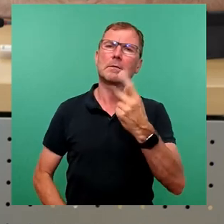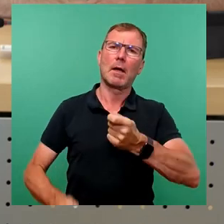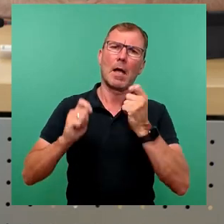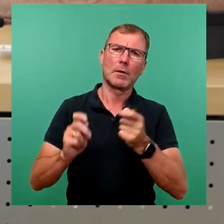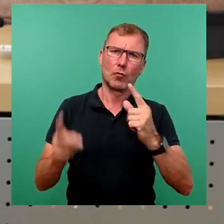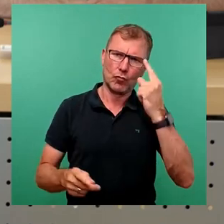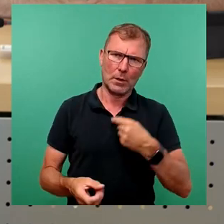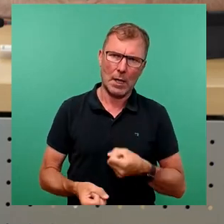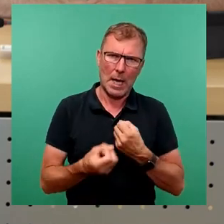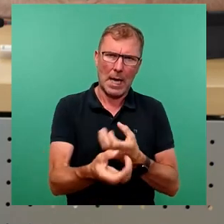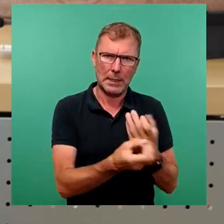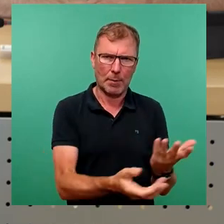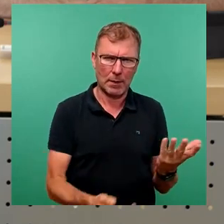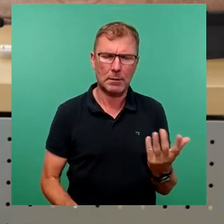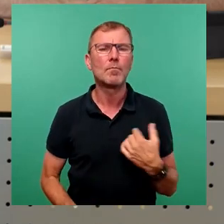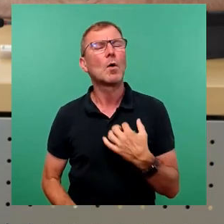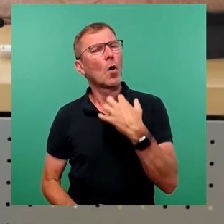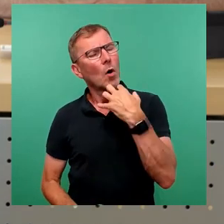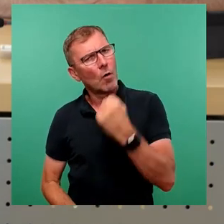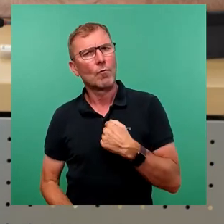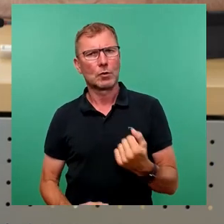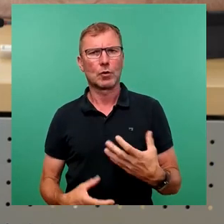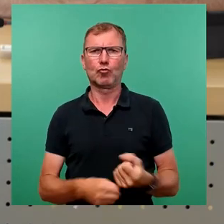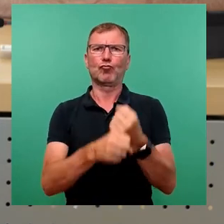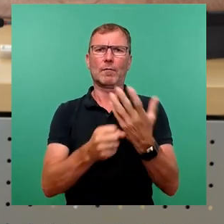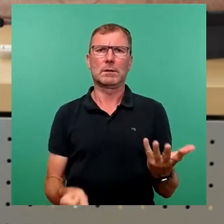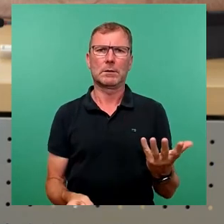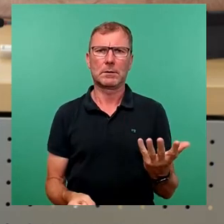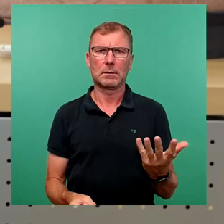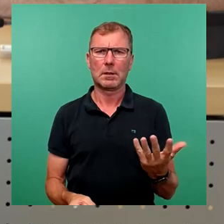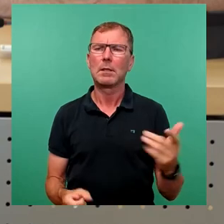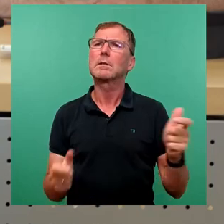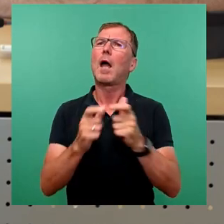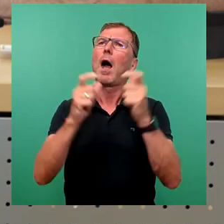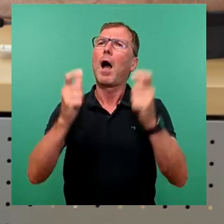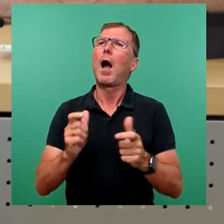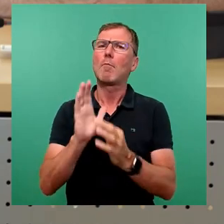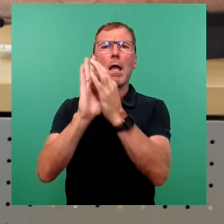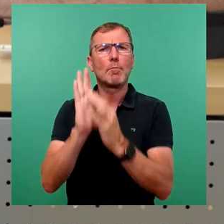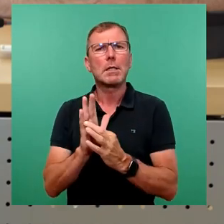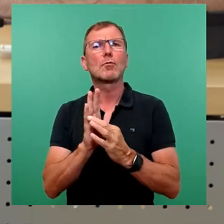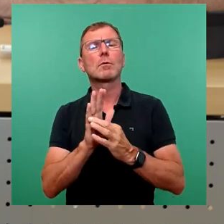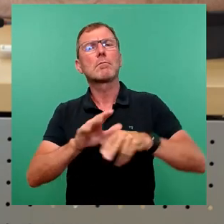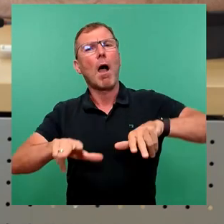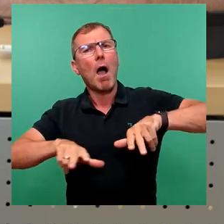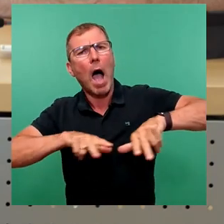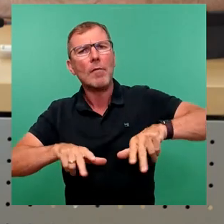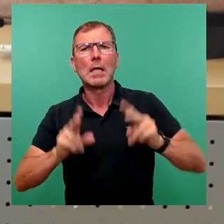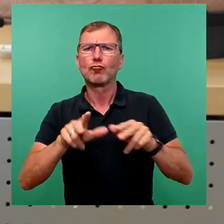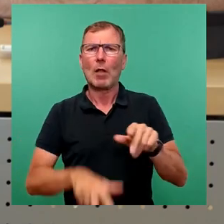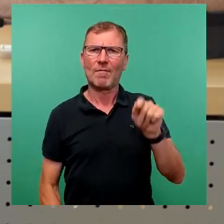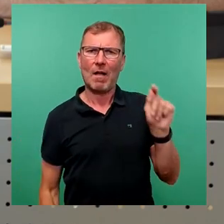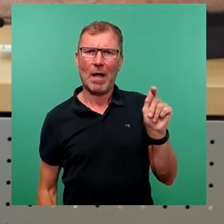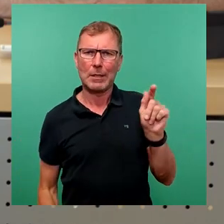Stadtrat eingebracht. Wir wollen erreichen, dass die Rahmenbedingungen und das Handeln der Stadtverwaltung